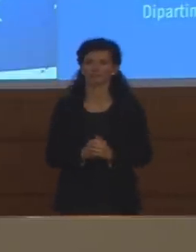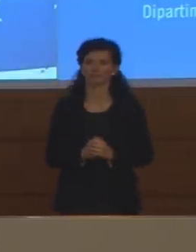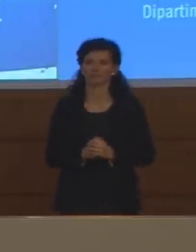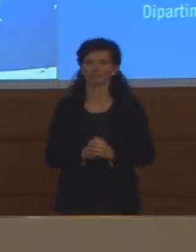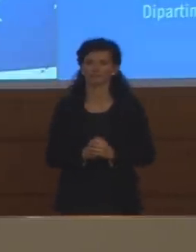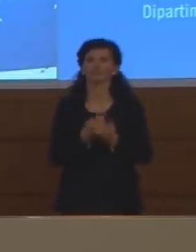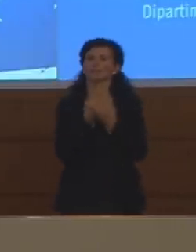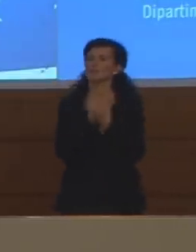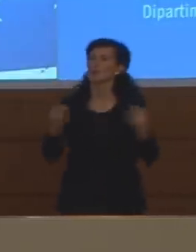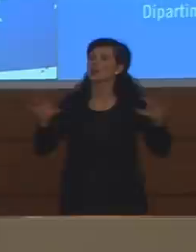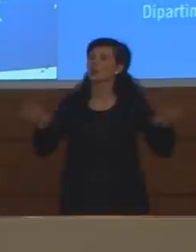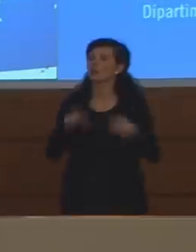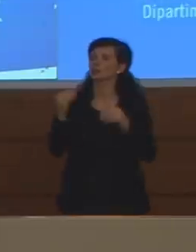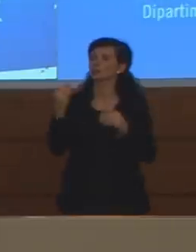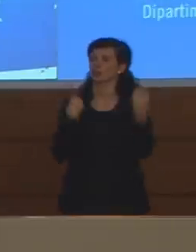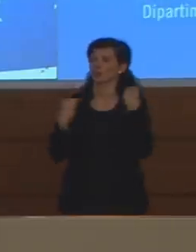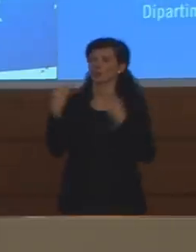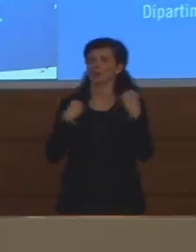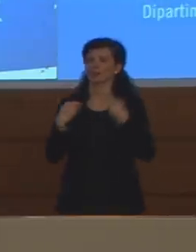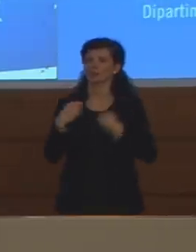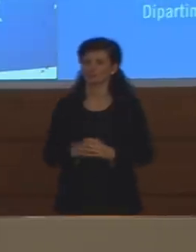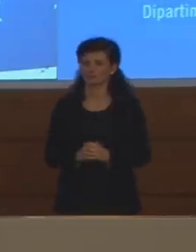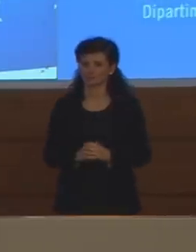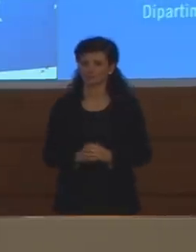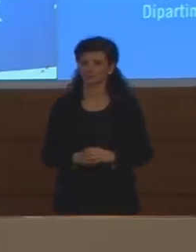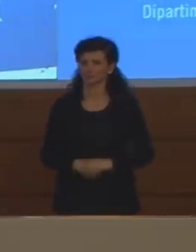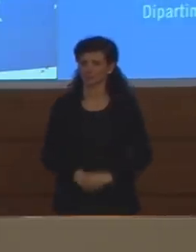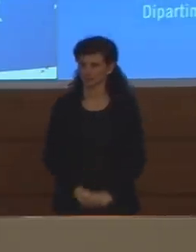Bene, diamo spazio alle vostre domande.